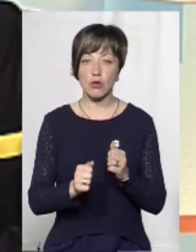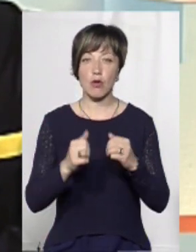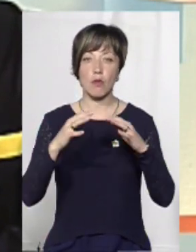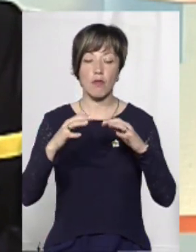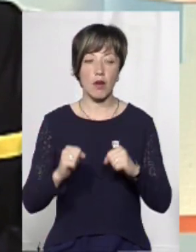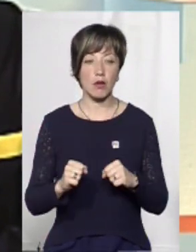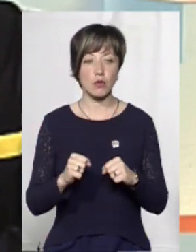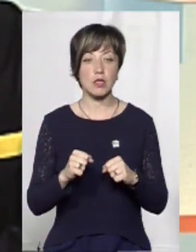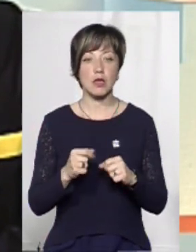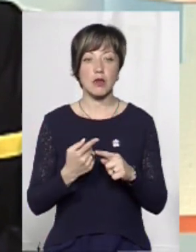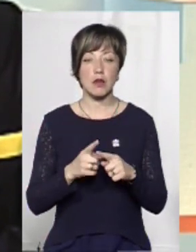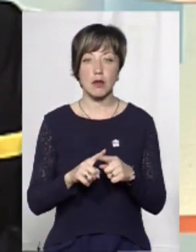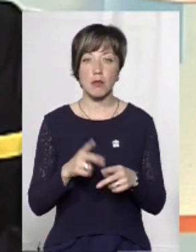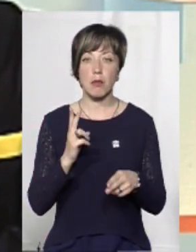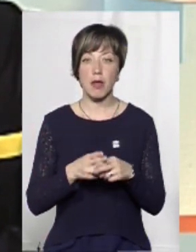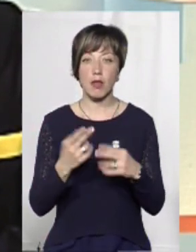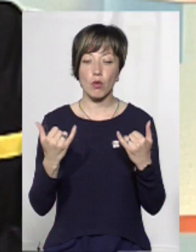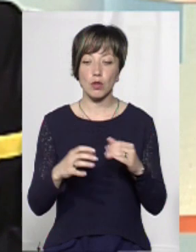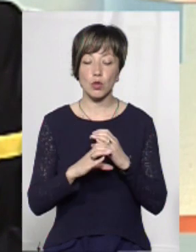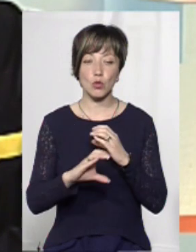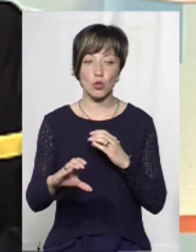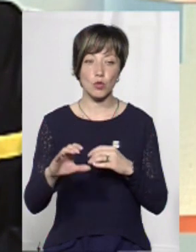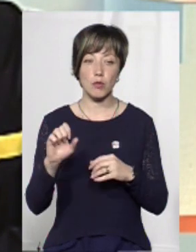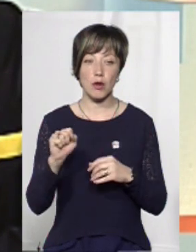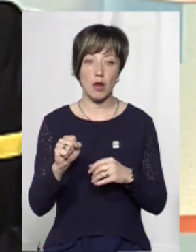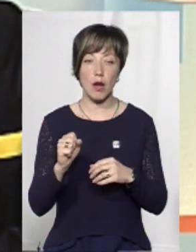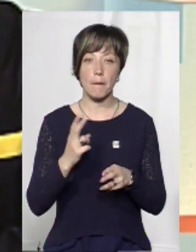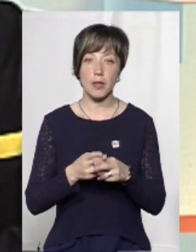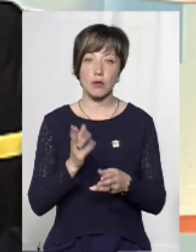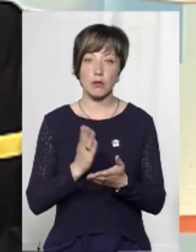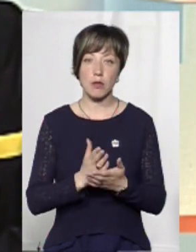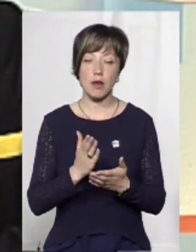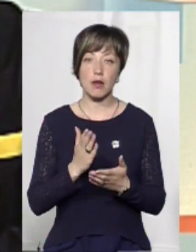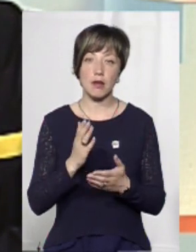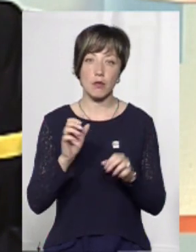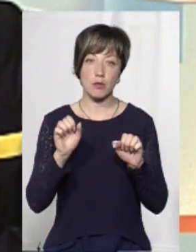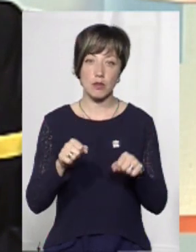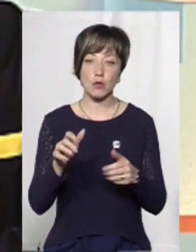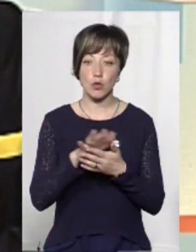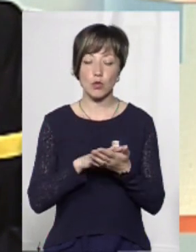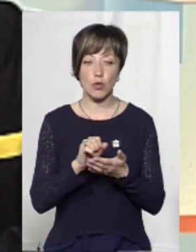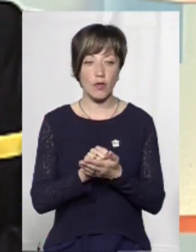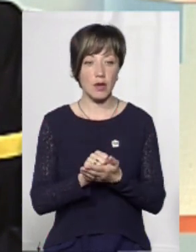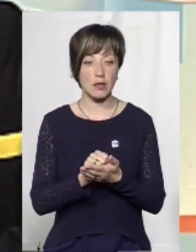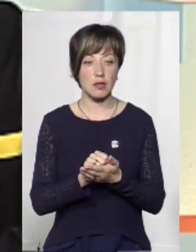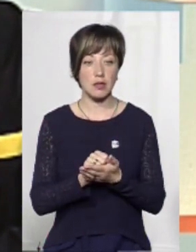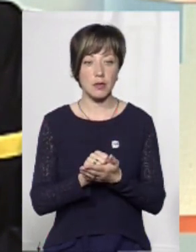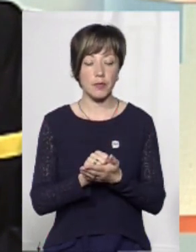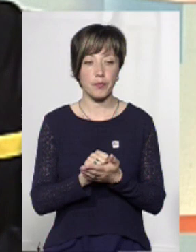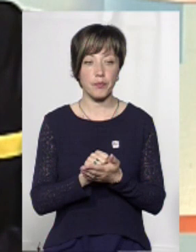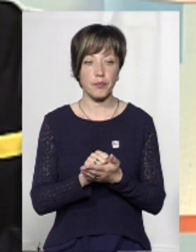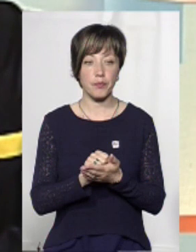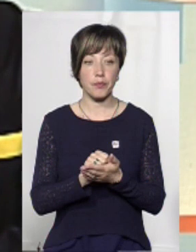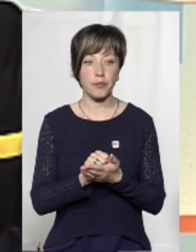обвалюються. Збудовані вони з бетонних труб, а бетон має здатність руйнуватися. Тож самий колектор бетонний,